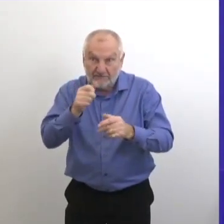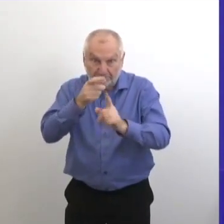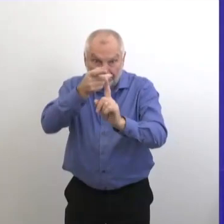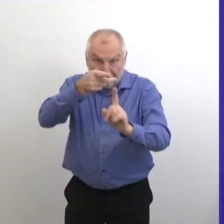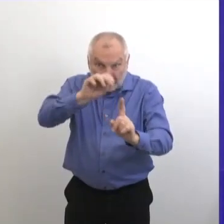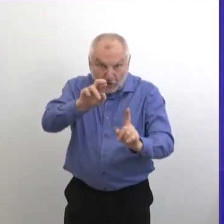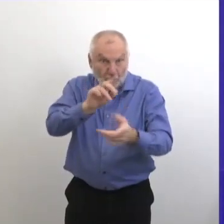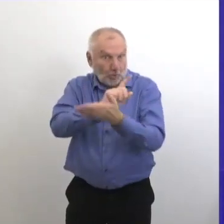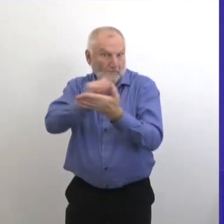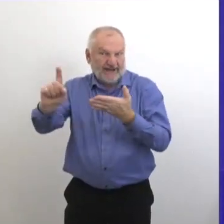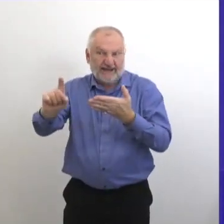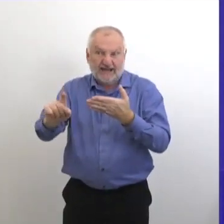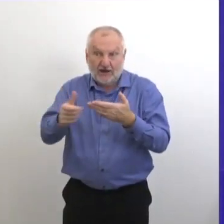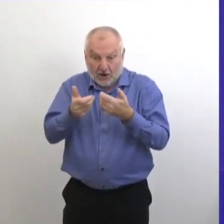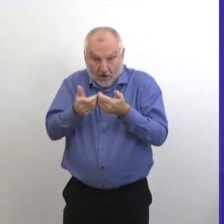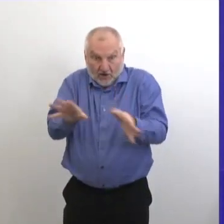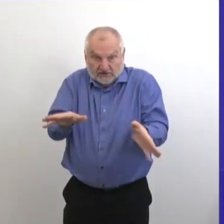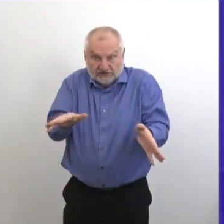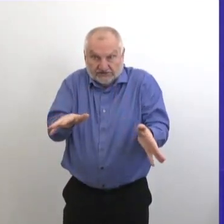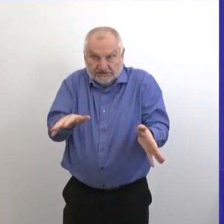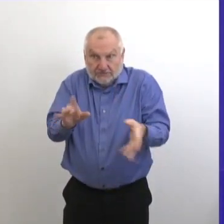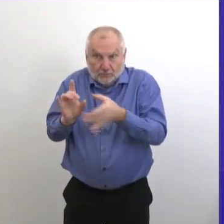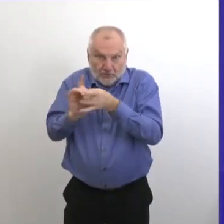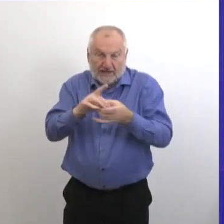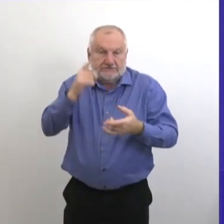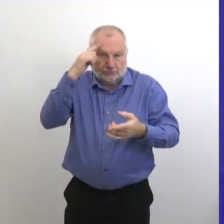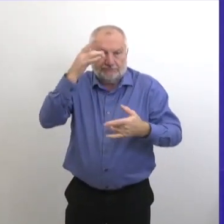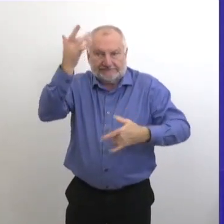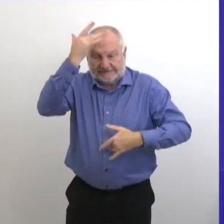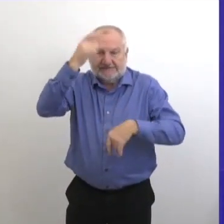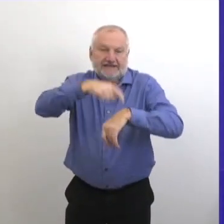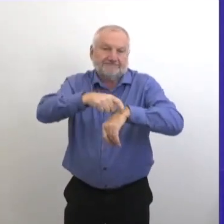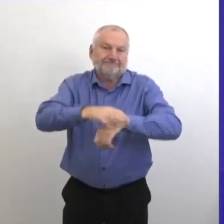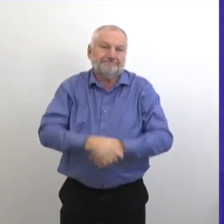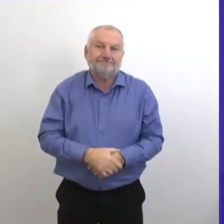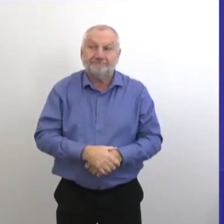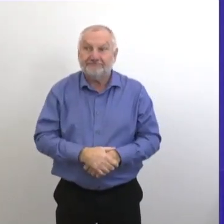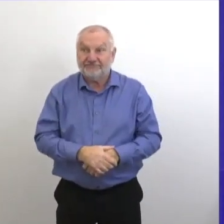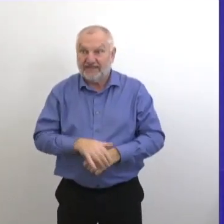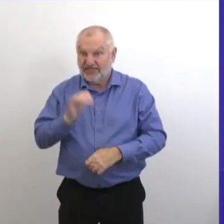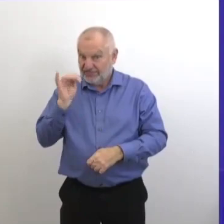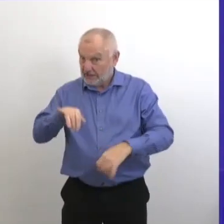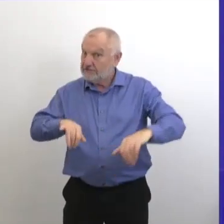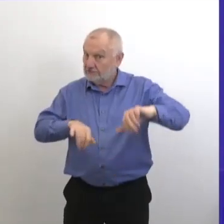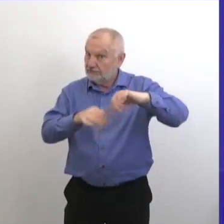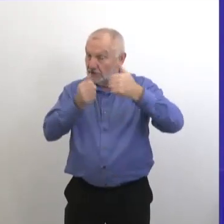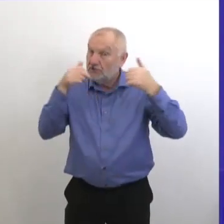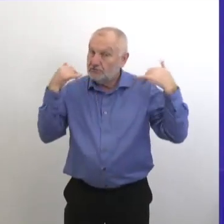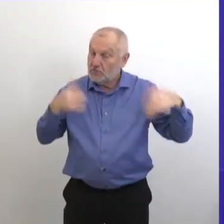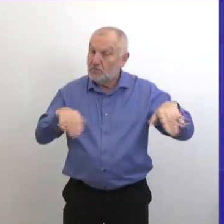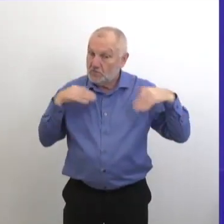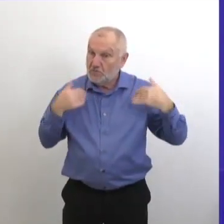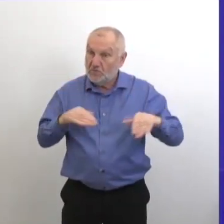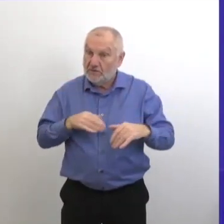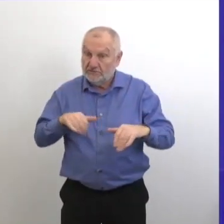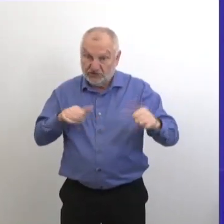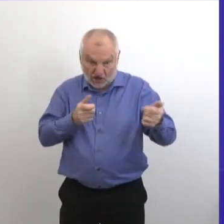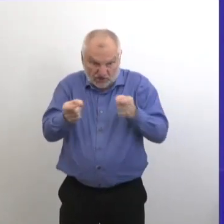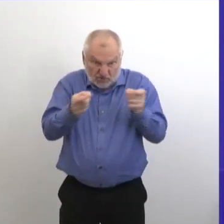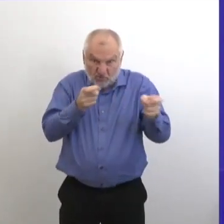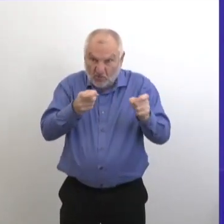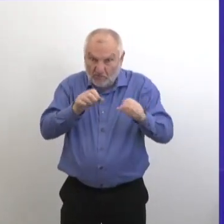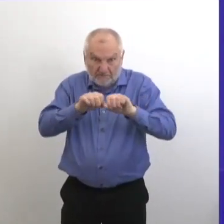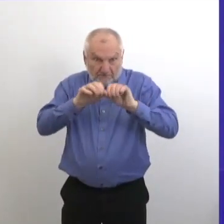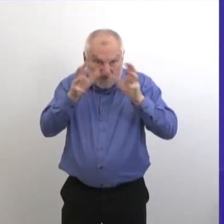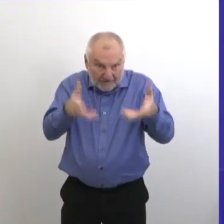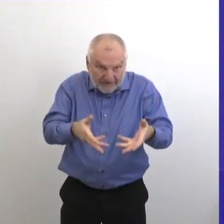sont perdus chaque semaine. Donc, cela crée un défi absolument incroyable pour nous alors que nous sommes en train de gérer cette pandémie et la